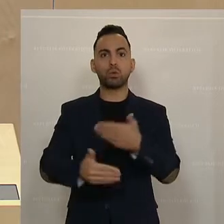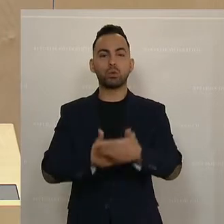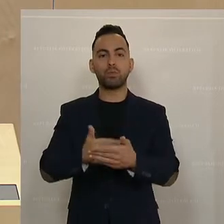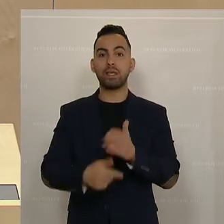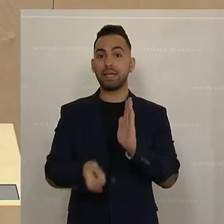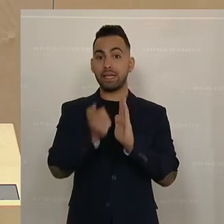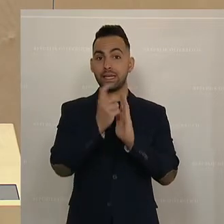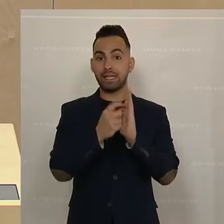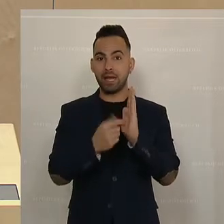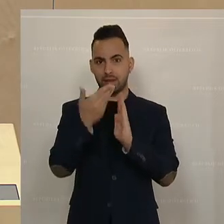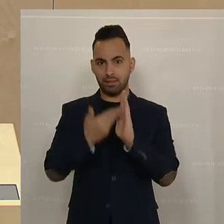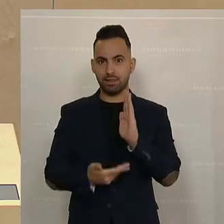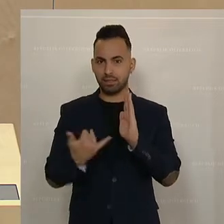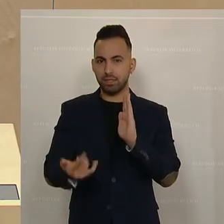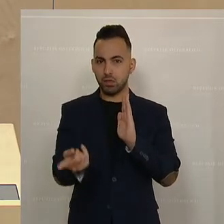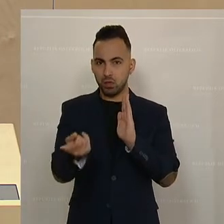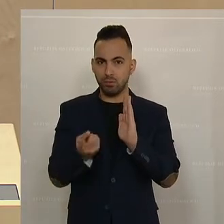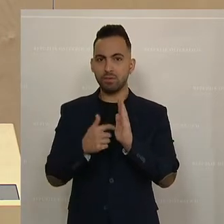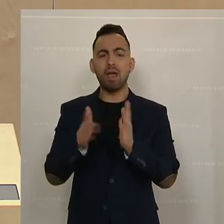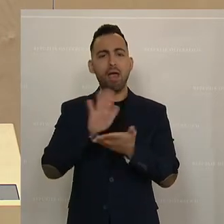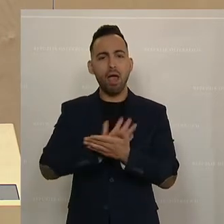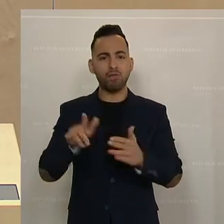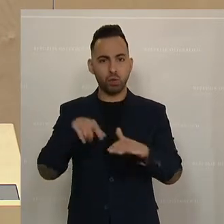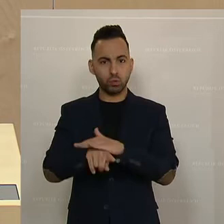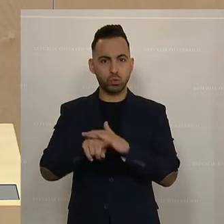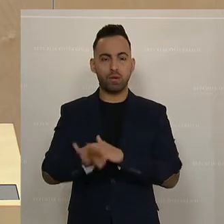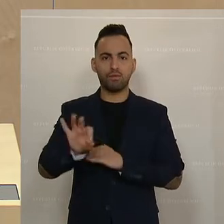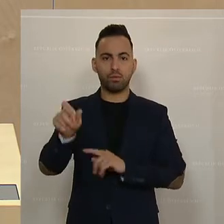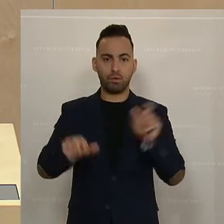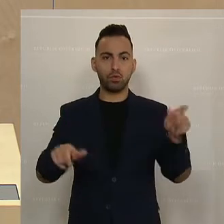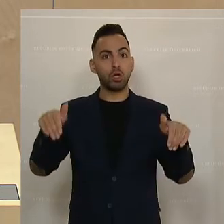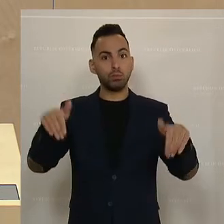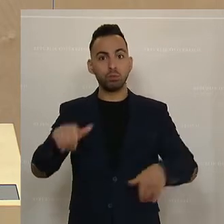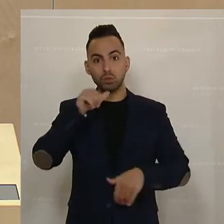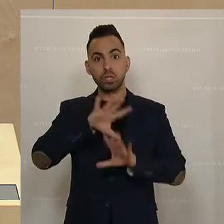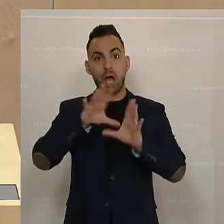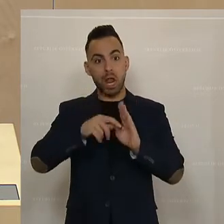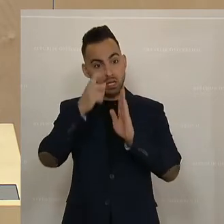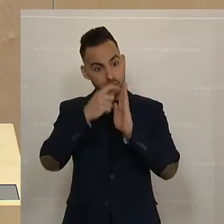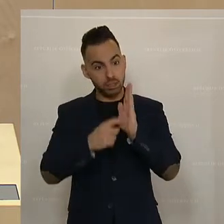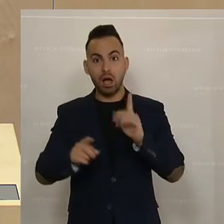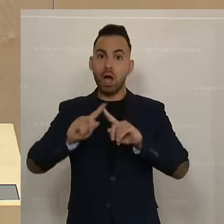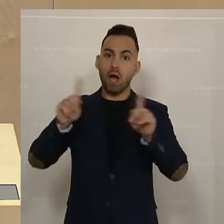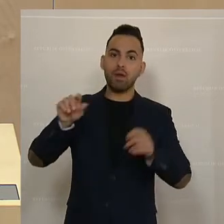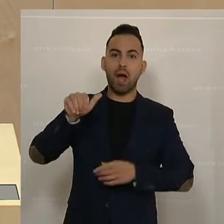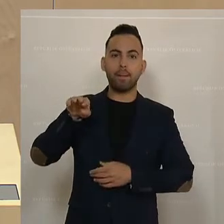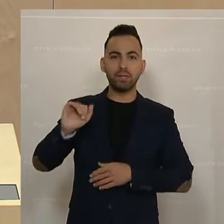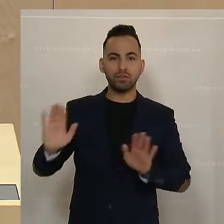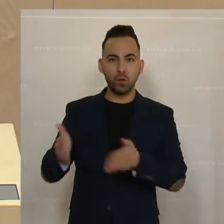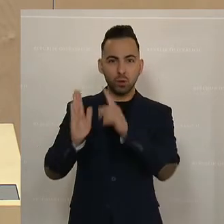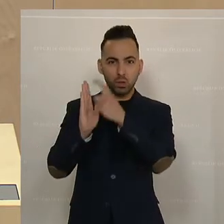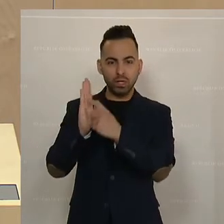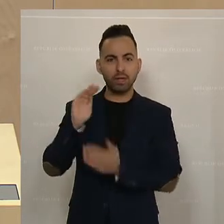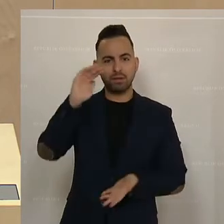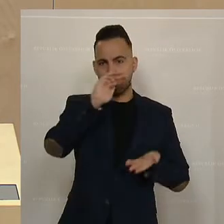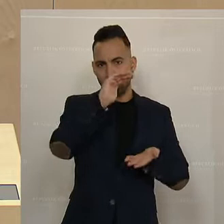dafür werden auch so angelegt sein, dass es niederschwellig zugänglich ist. Es muss dafür nicht alles erfüllt sein, was für sonstige AMS-Förderungen notwendig ist.